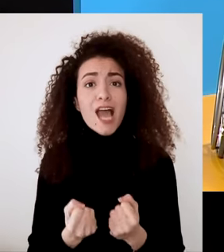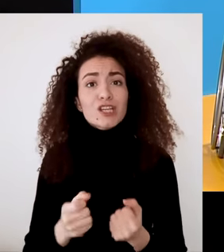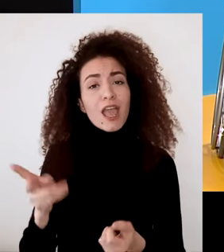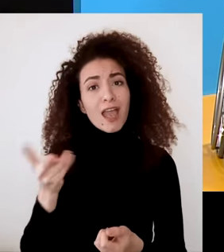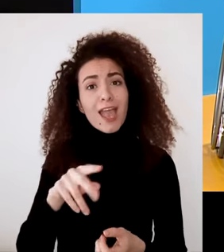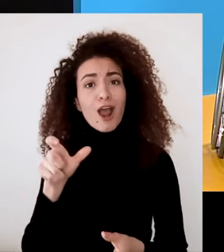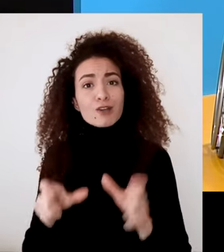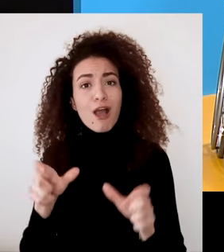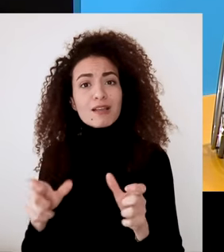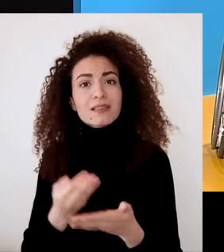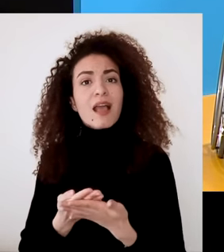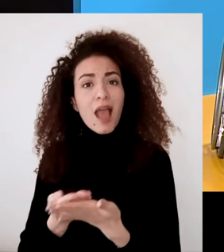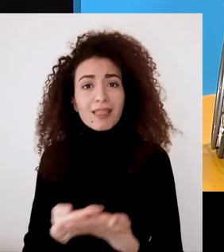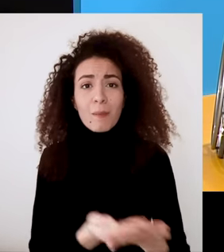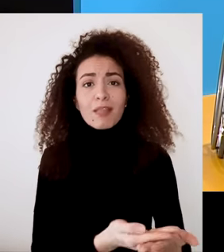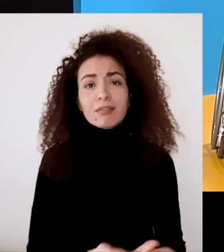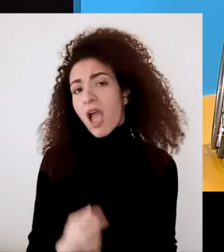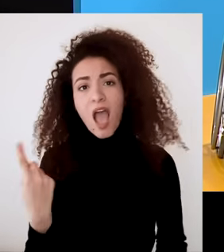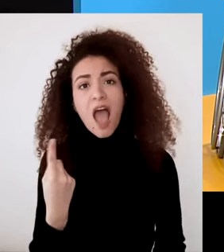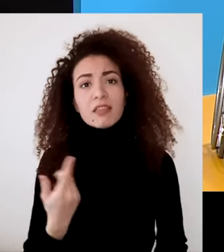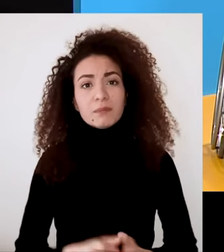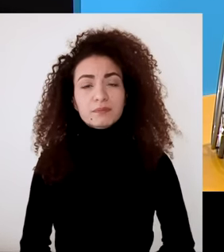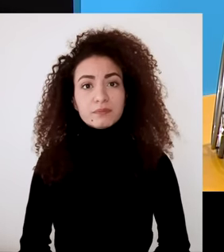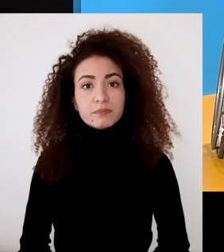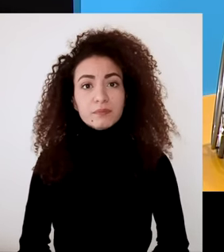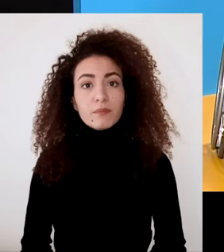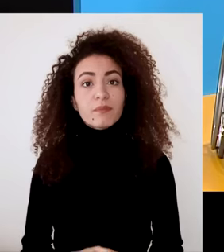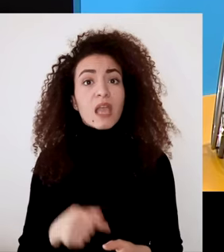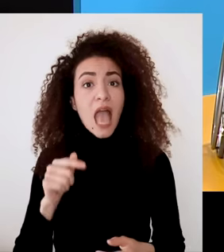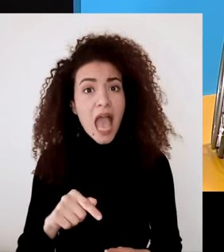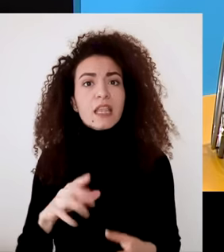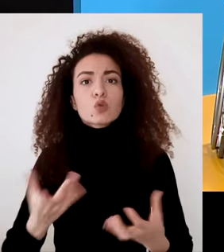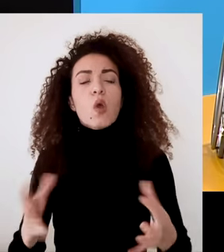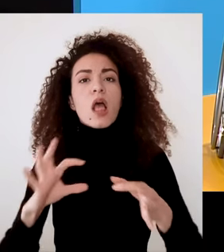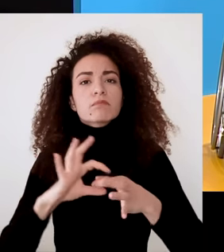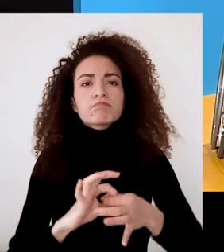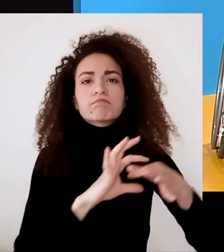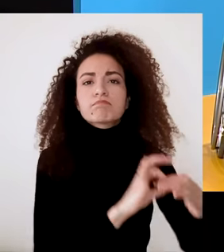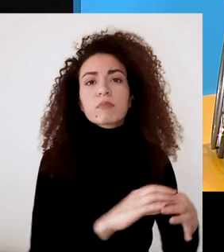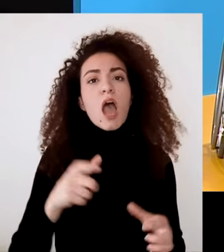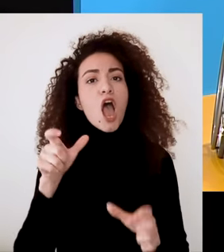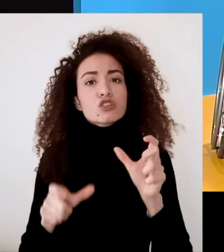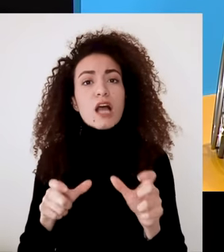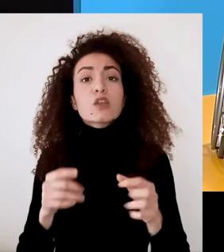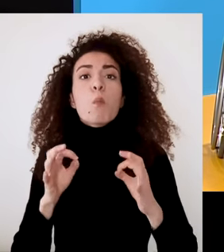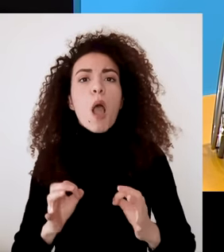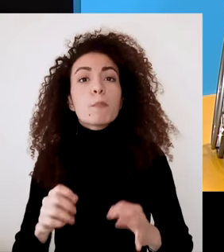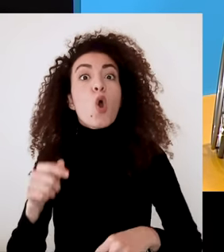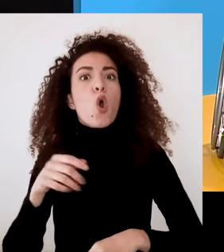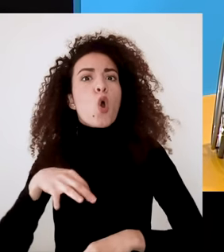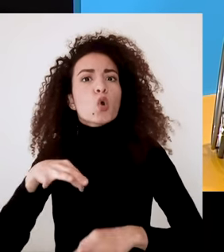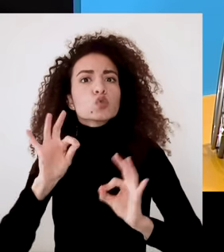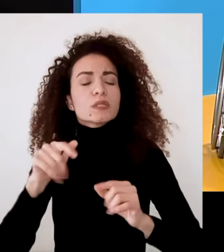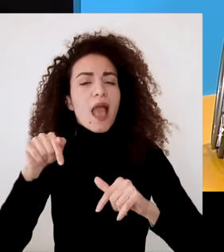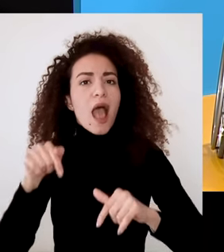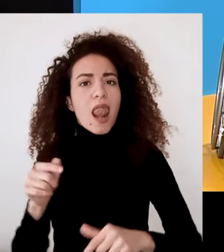العيش ولتلبية عدد كبير من حاجاته المادية والنفسية هيدا الترابط والتكامل الكيينة أصبح ملح أكتر بعصرنا